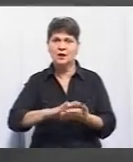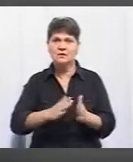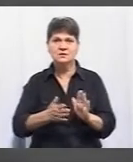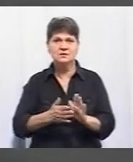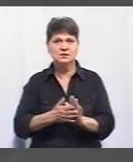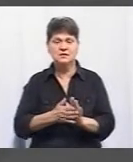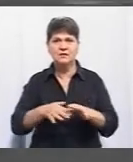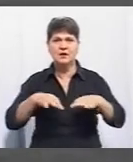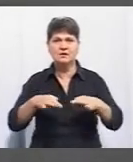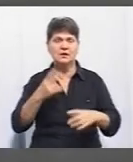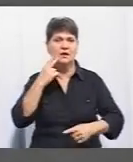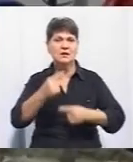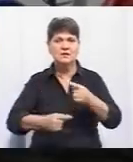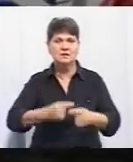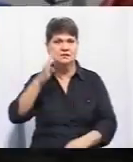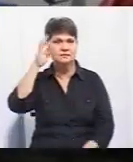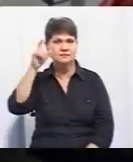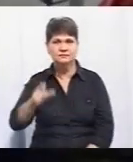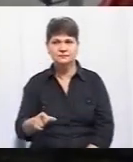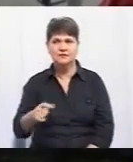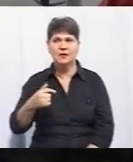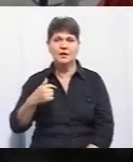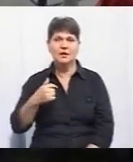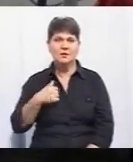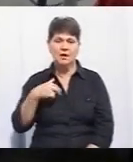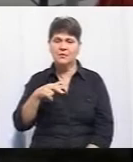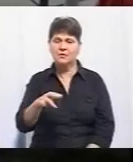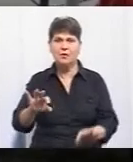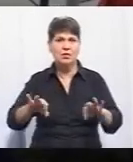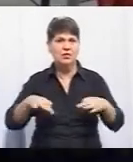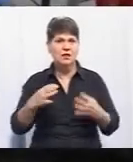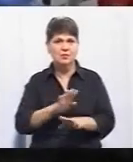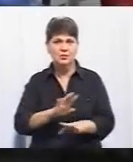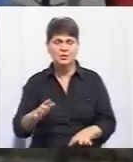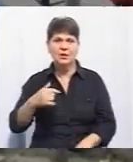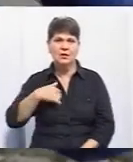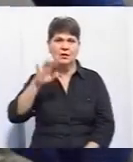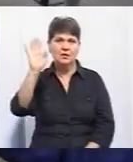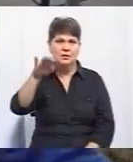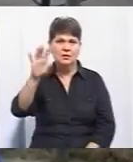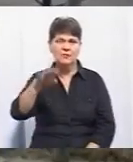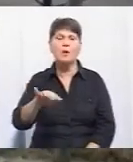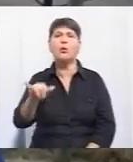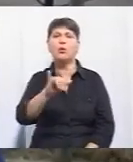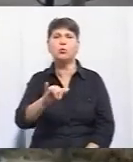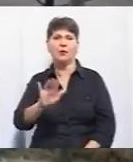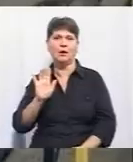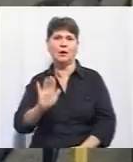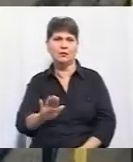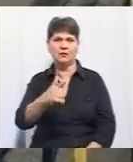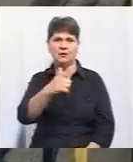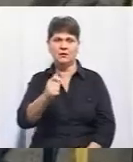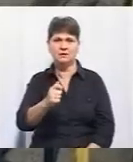трасі традиційна, каже чоловік. Ясня переходу не пропустили вже. Я махаю кудапінга, він по газах і пішов далі.